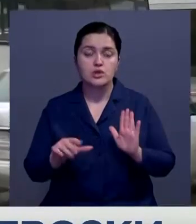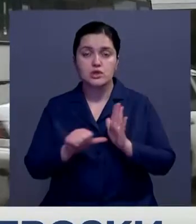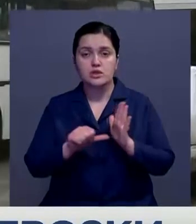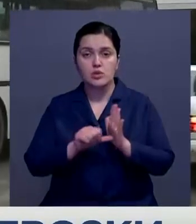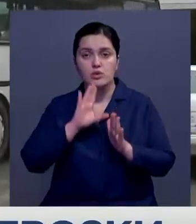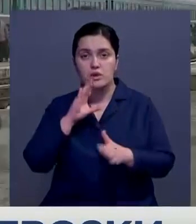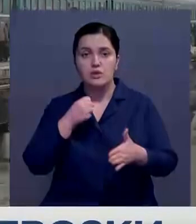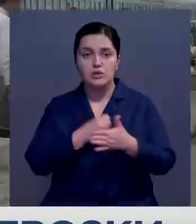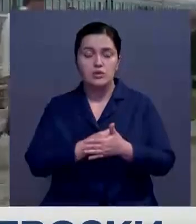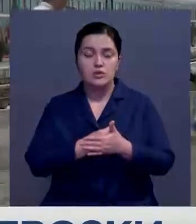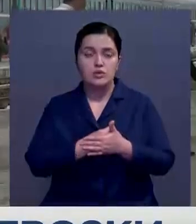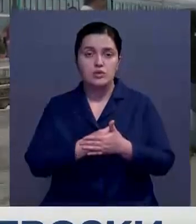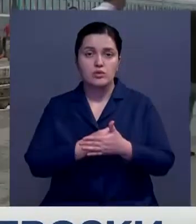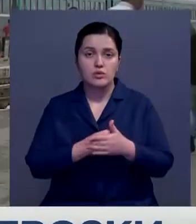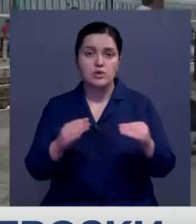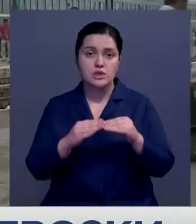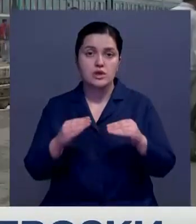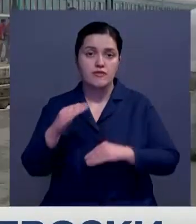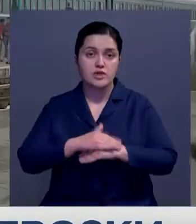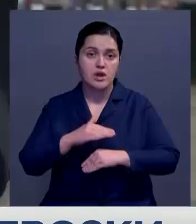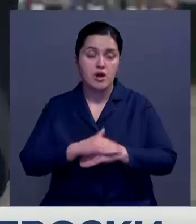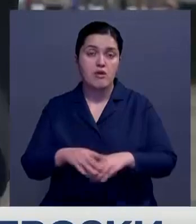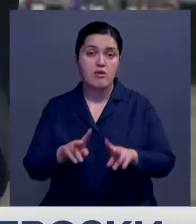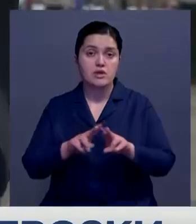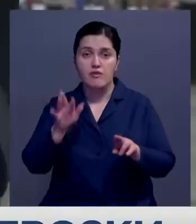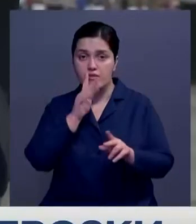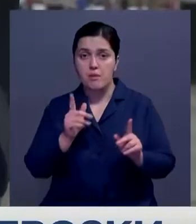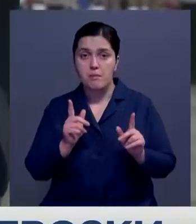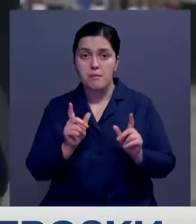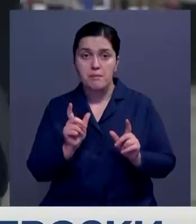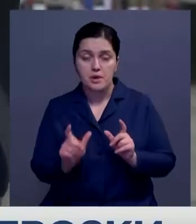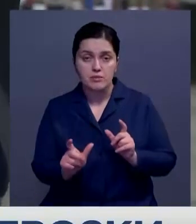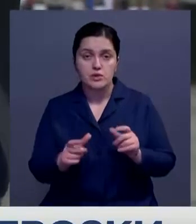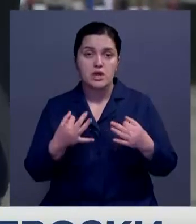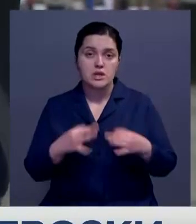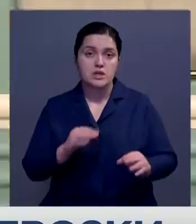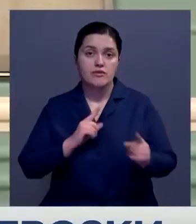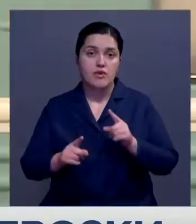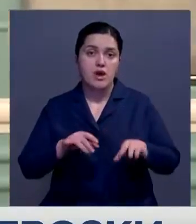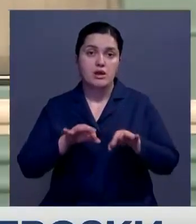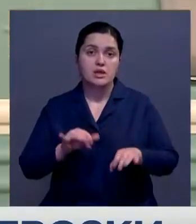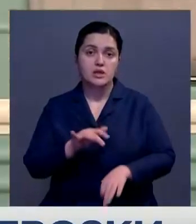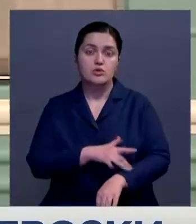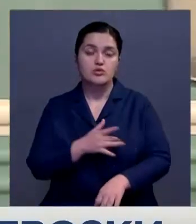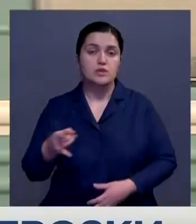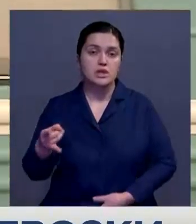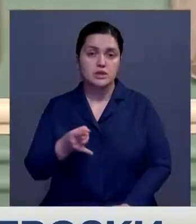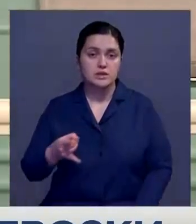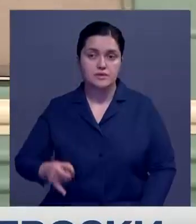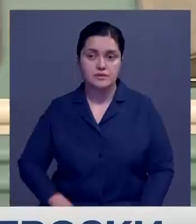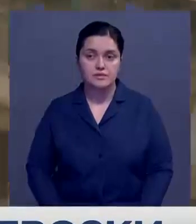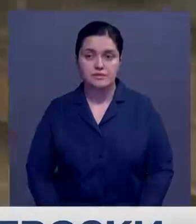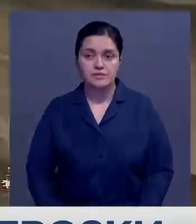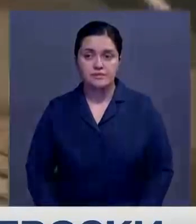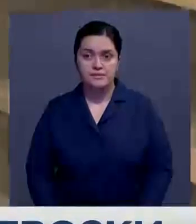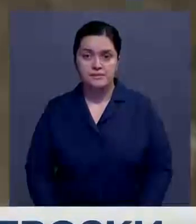утра с 10 до 10 вечера. В таком же временном промежутке разрешено движение автотранспорта и служб такси.